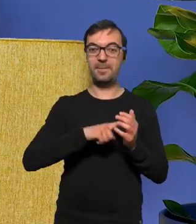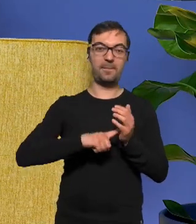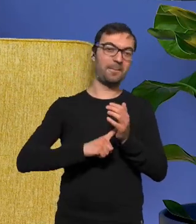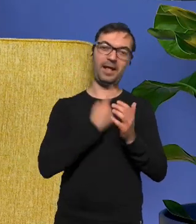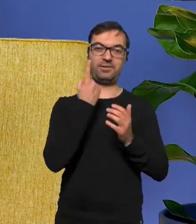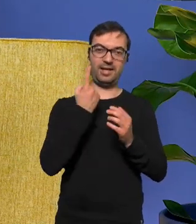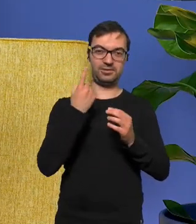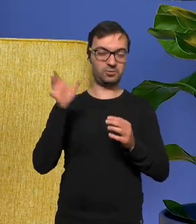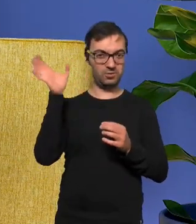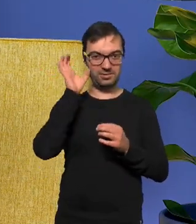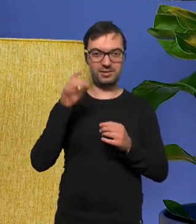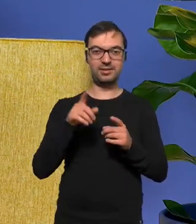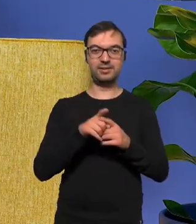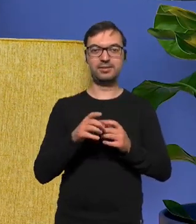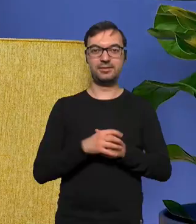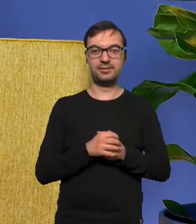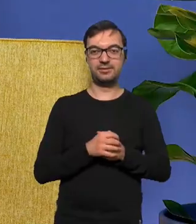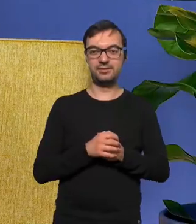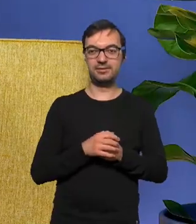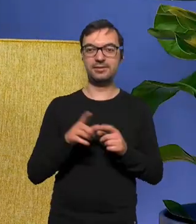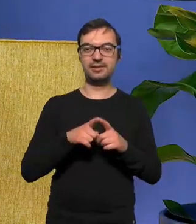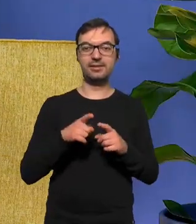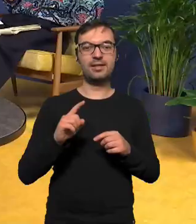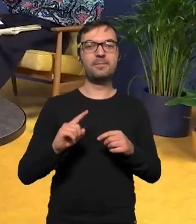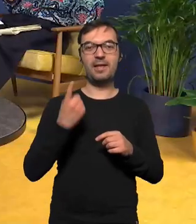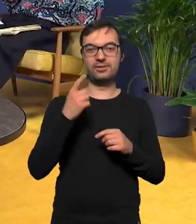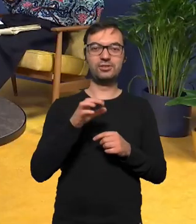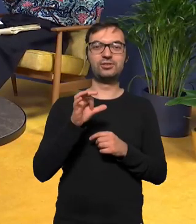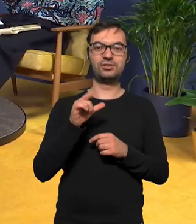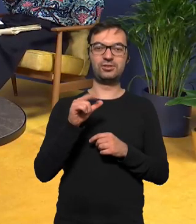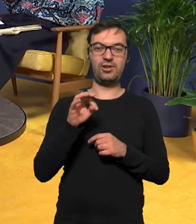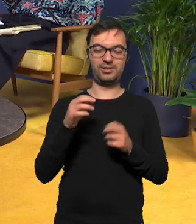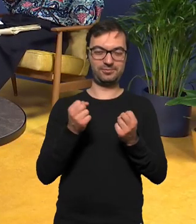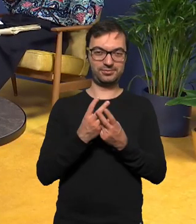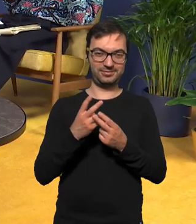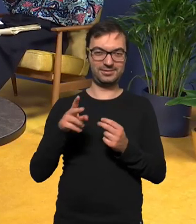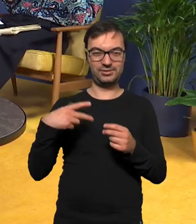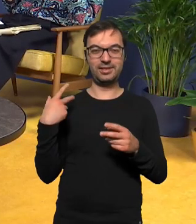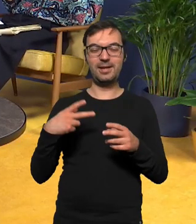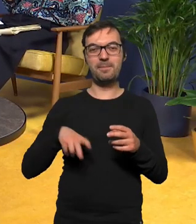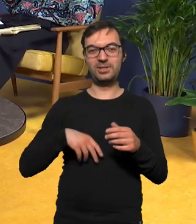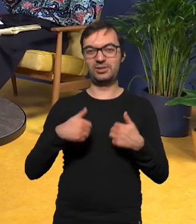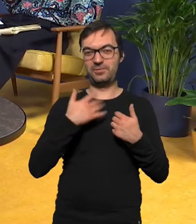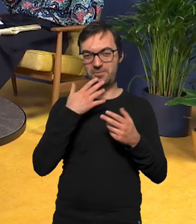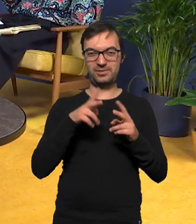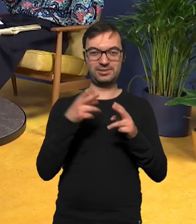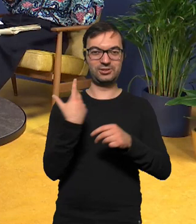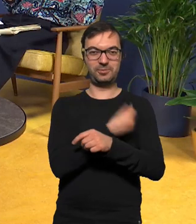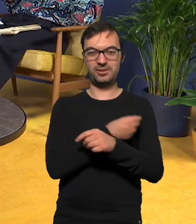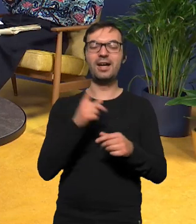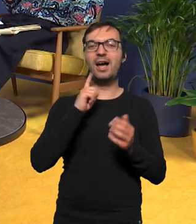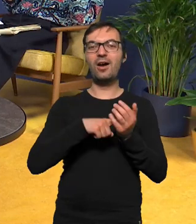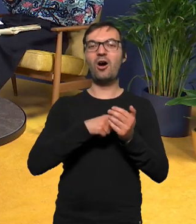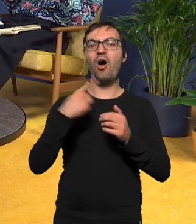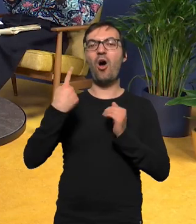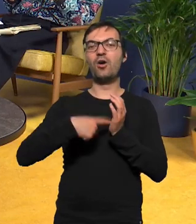pierwszym rzucie jak mówi minister odpowiedzialny za szczepionki w pierwszym slocie to zwłaszcza końcówka płyty z